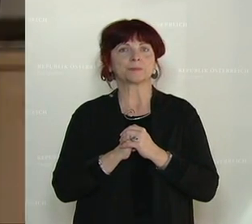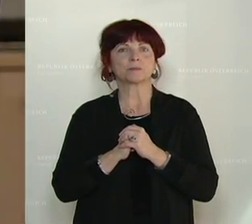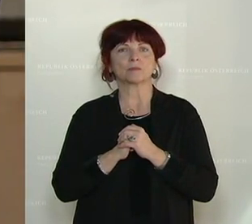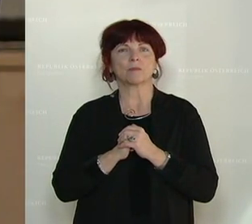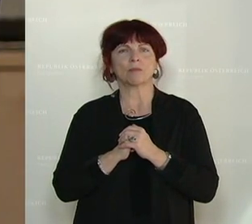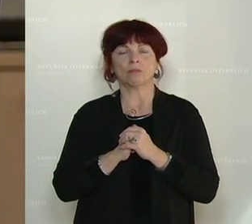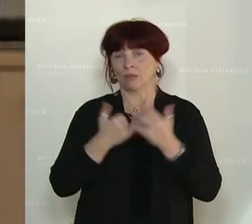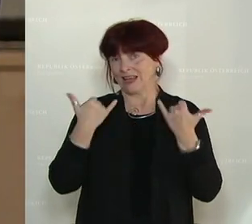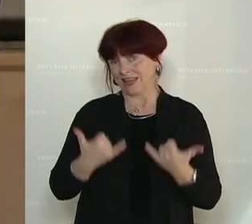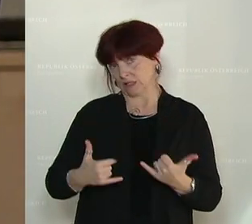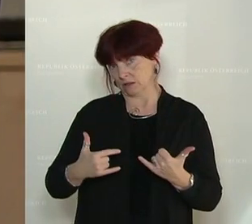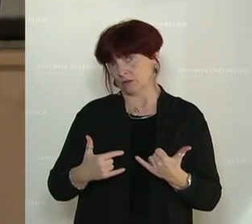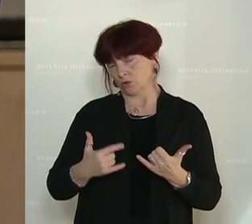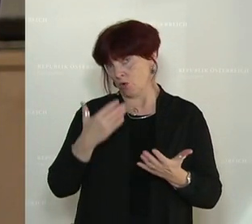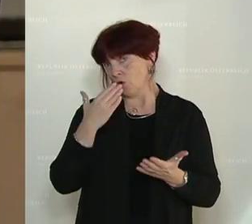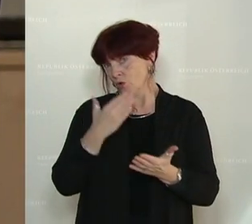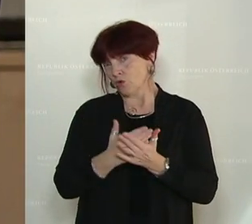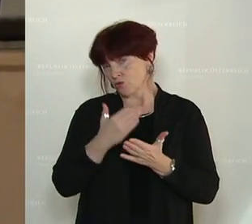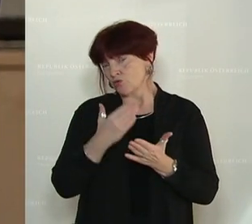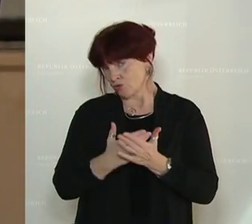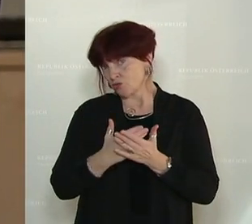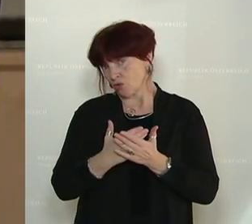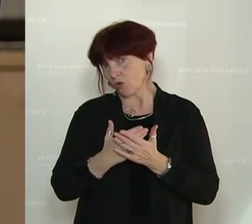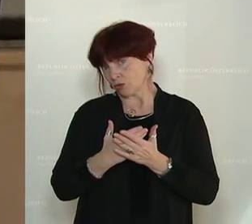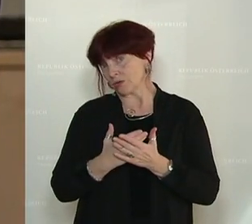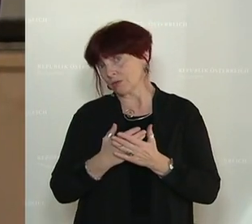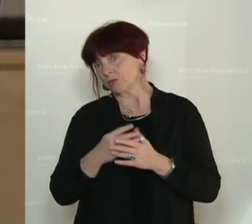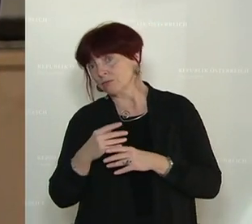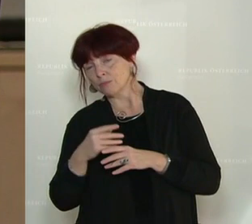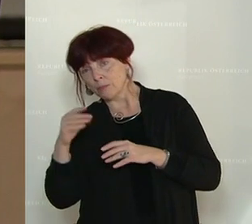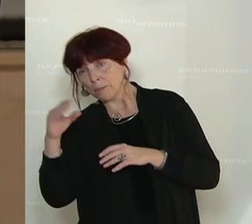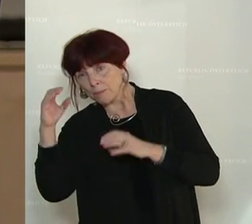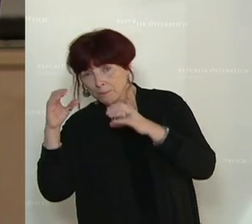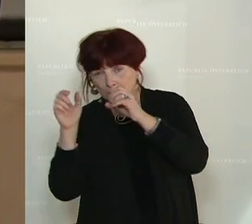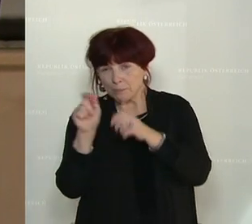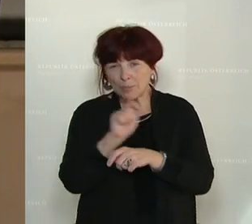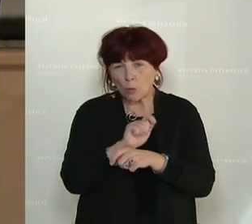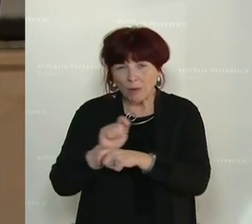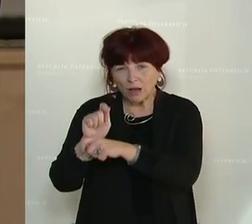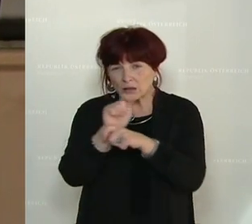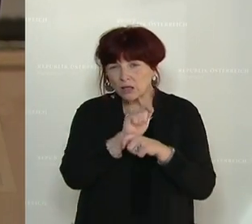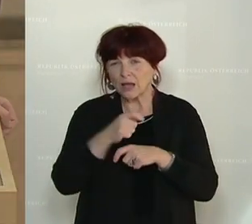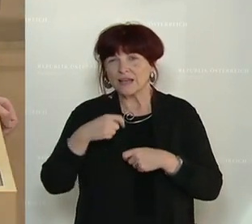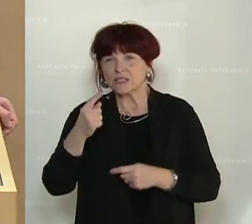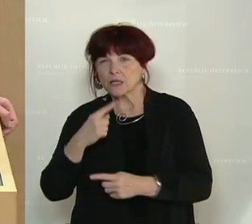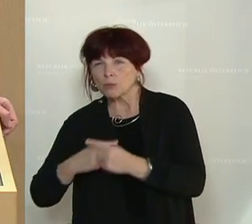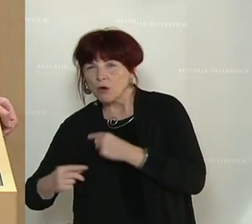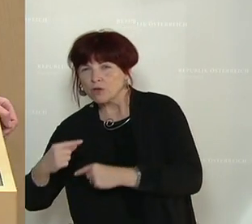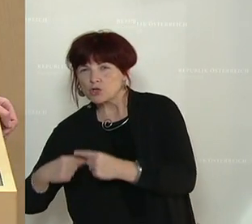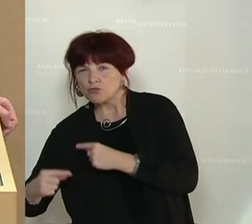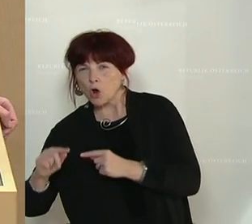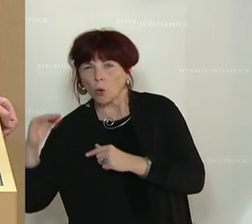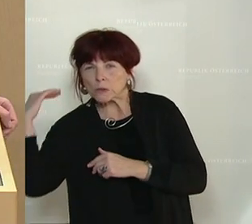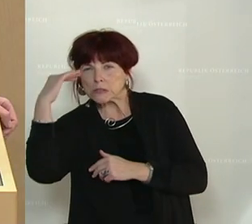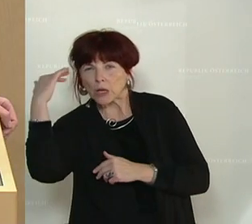Wir erleben gerade, und das wurde heute schon mehrmals angesprochen, wie Verschwörungstheoretiker, Staatsverweigerer, wie